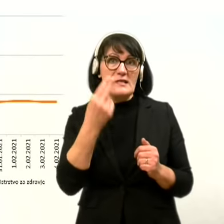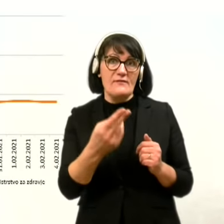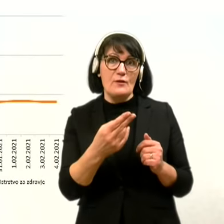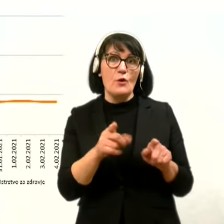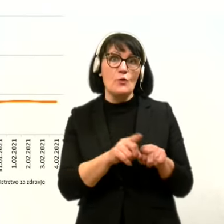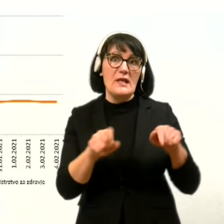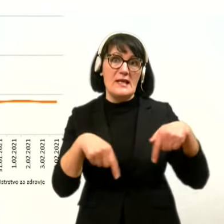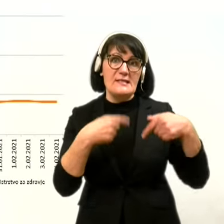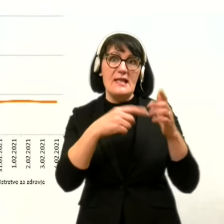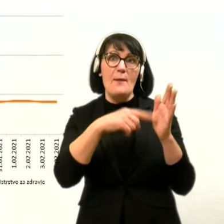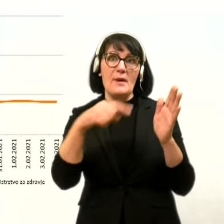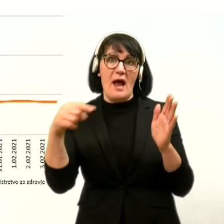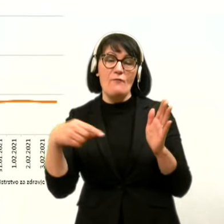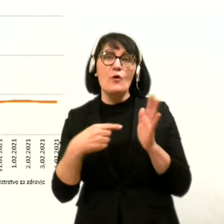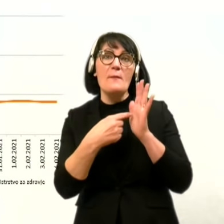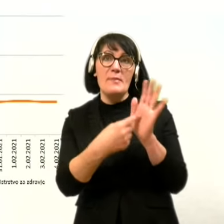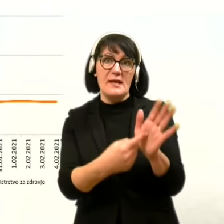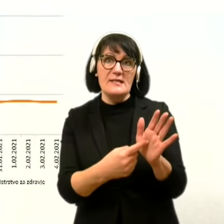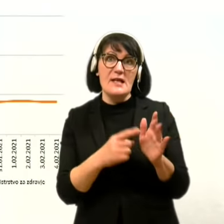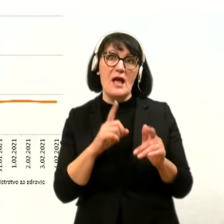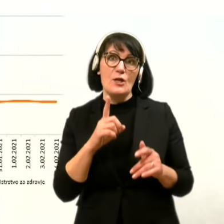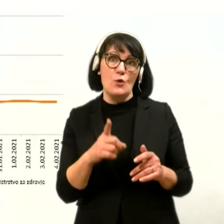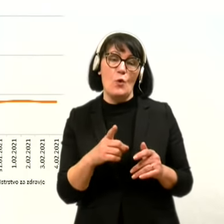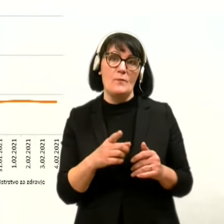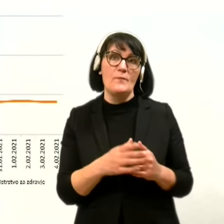na naslednjem grafu, ki prikazuje ta trend.